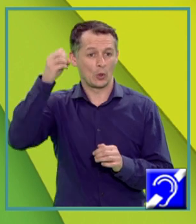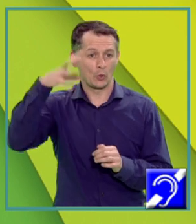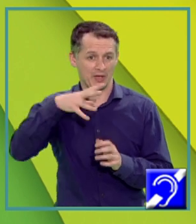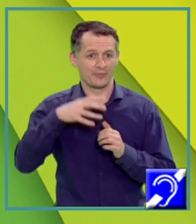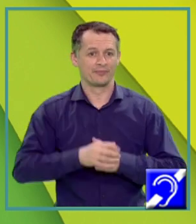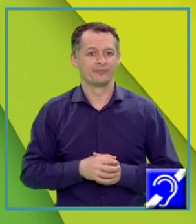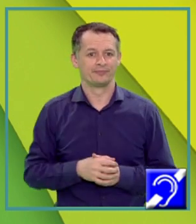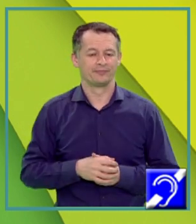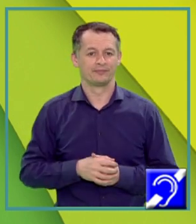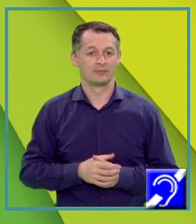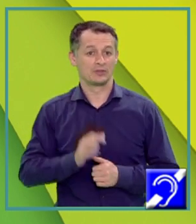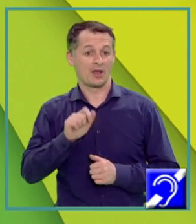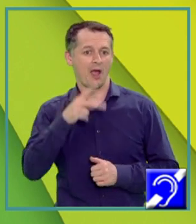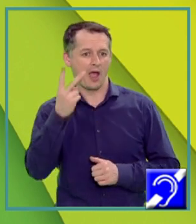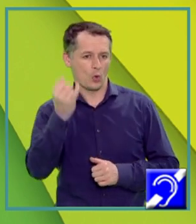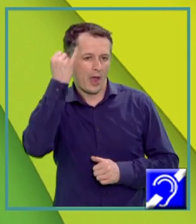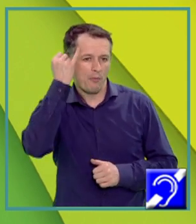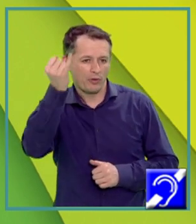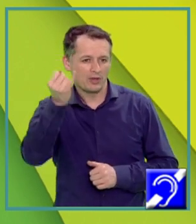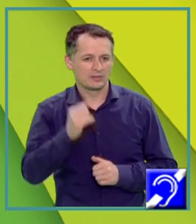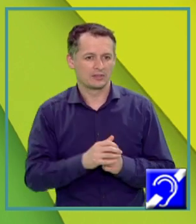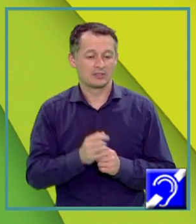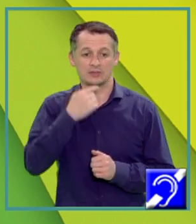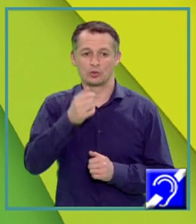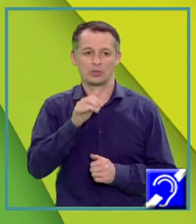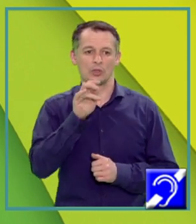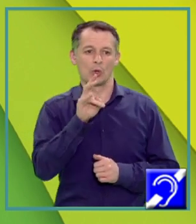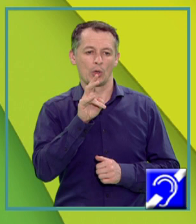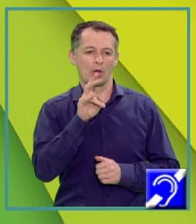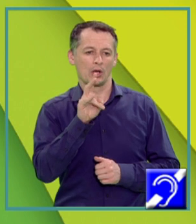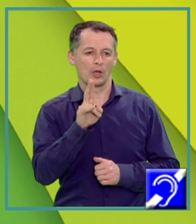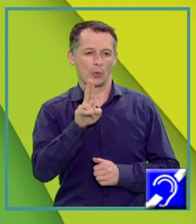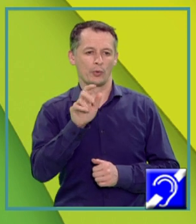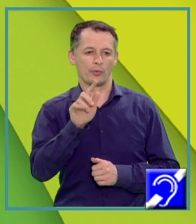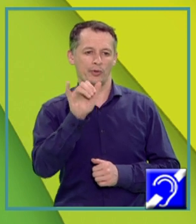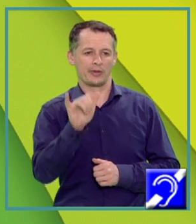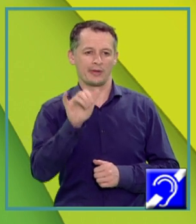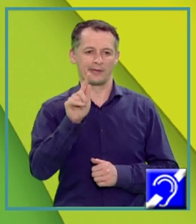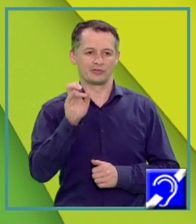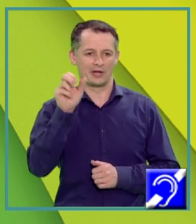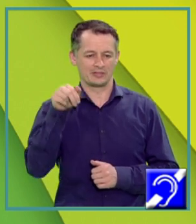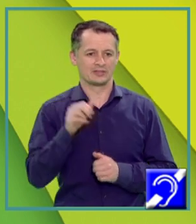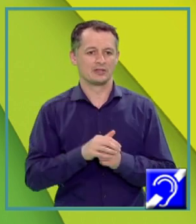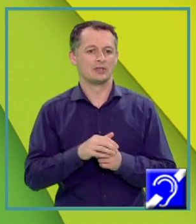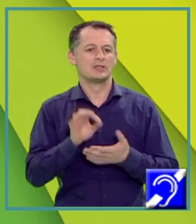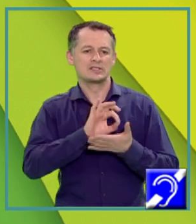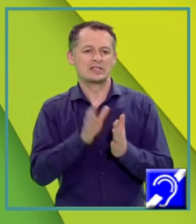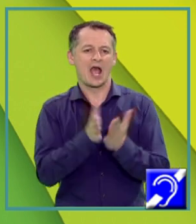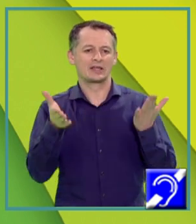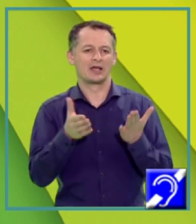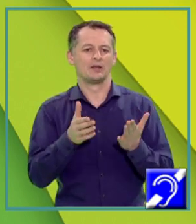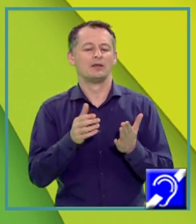de lumină. Cea de-a doua ipoteză, susținută de Huygens, în lucrarea Tratatul despre lumină,